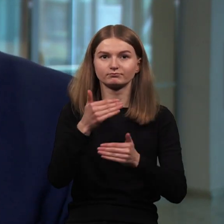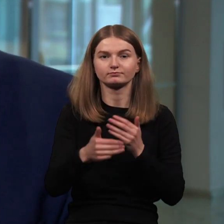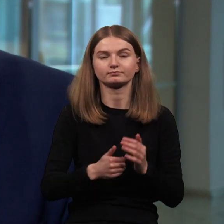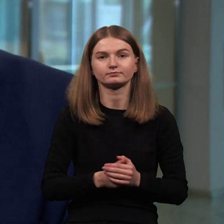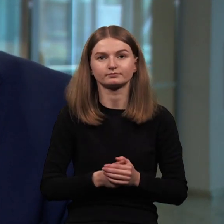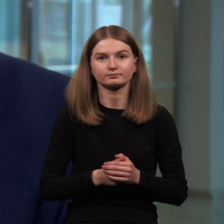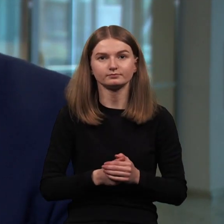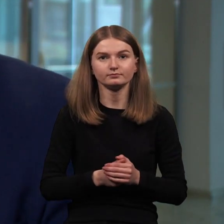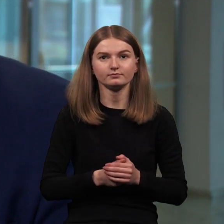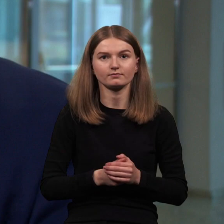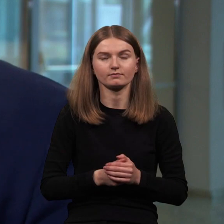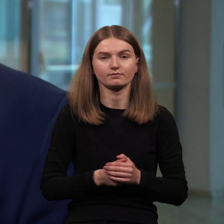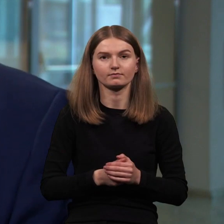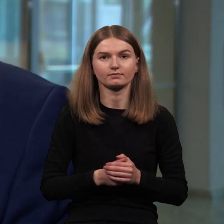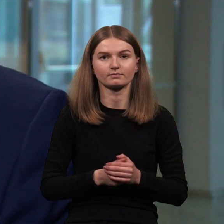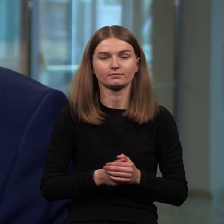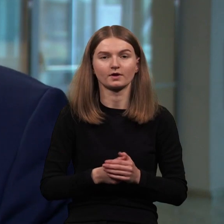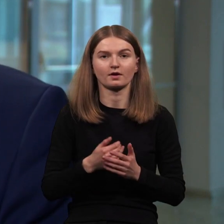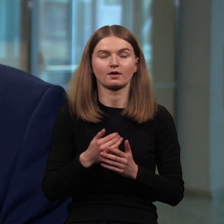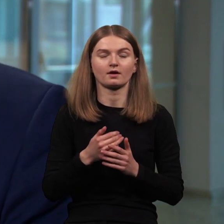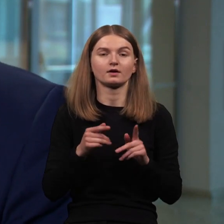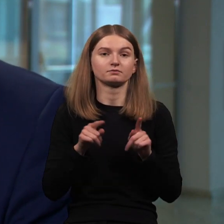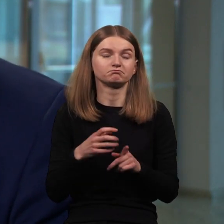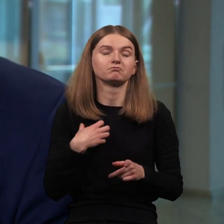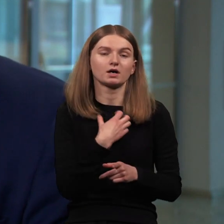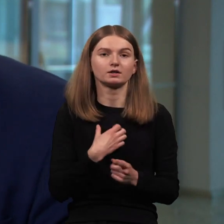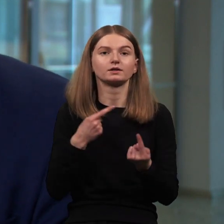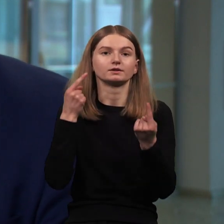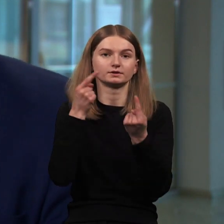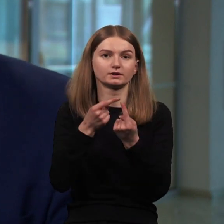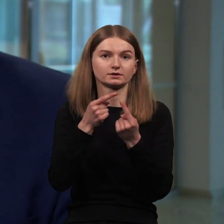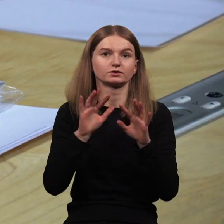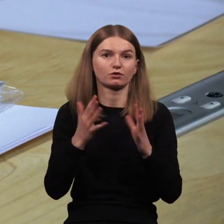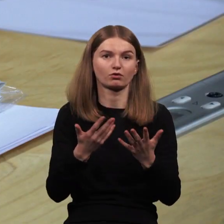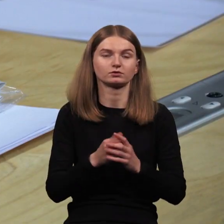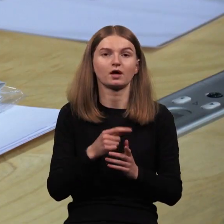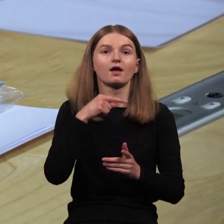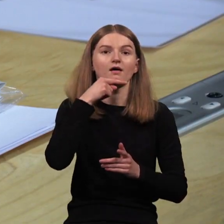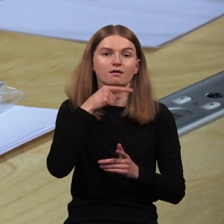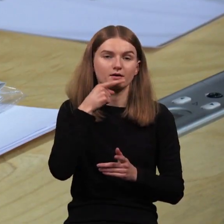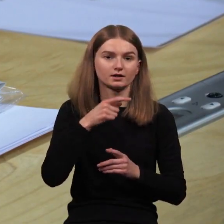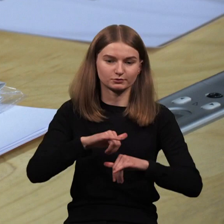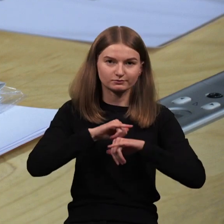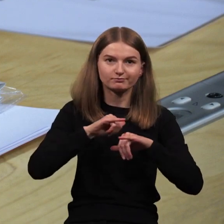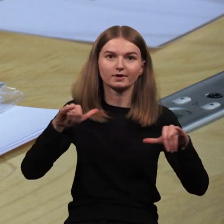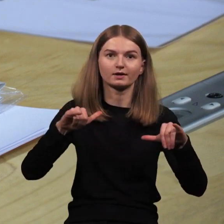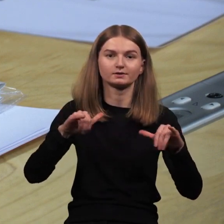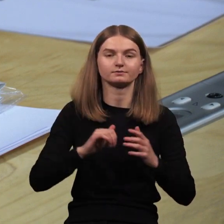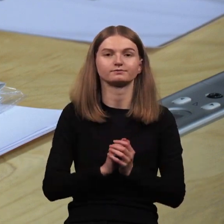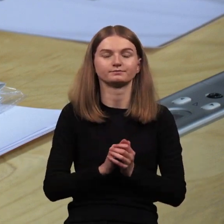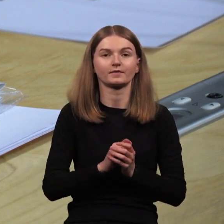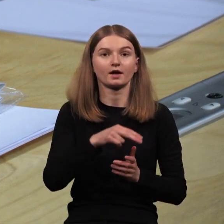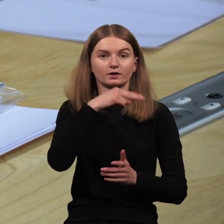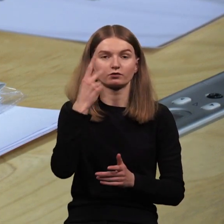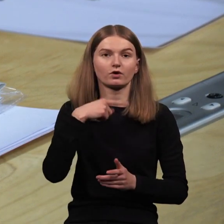savas čia niekas negresia. Tai pagrindinis tikslas ir yra tos kalbos plėtra. Lietuvių kalbos